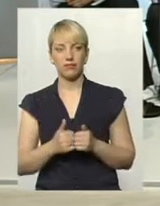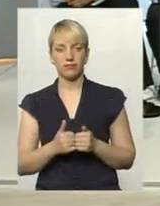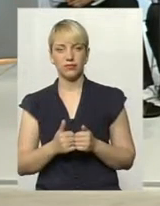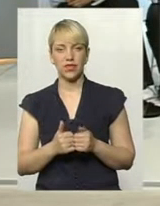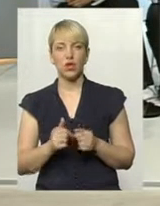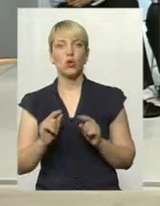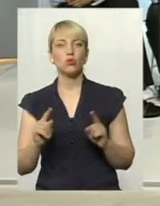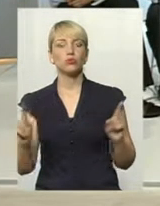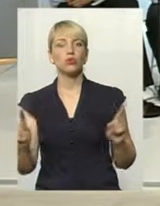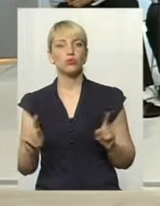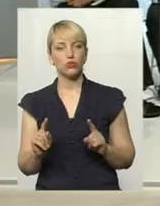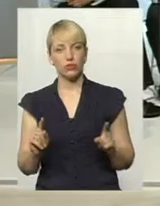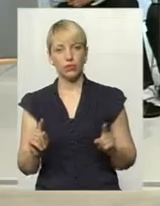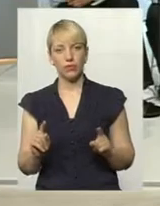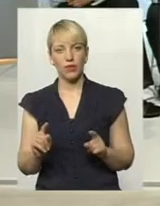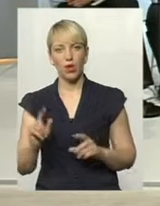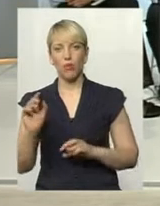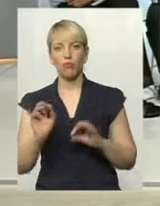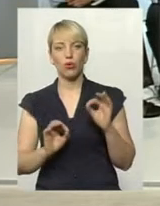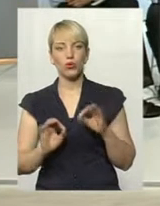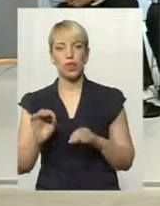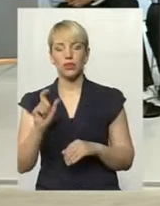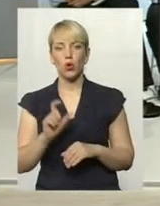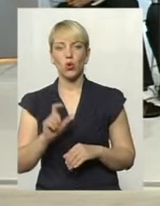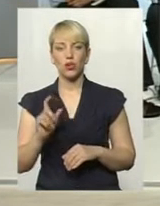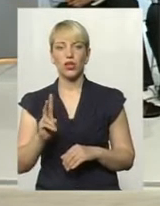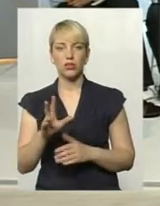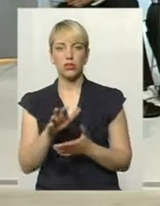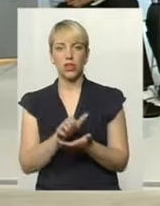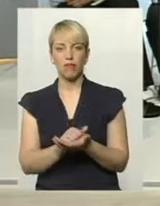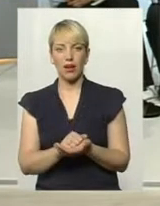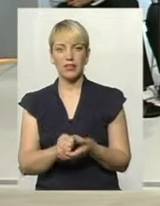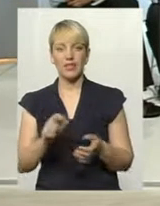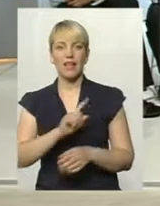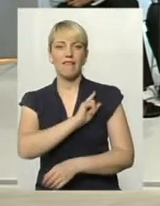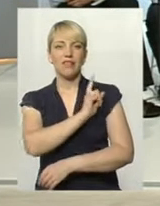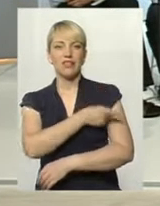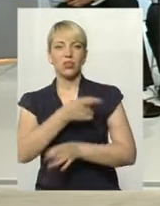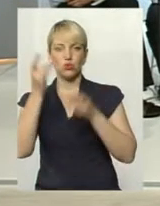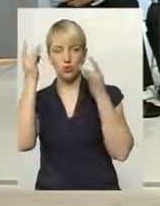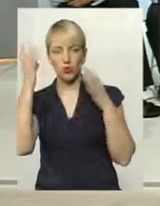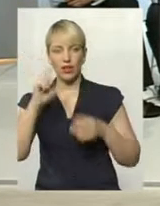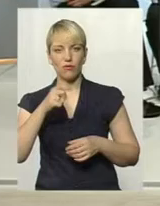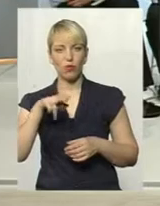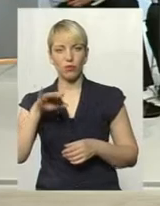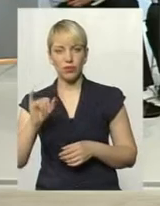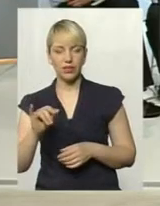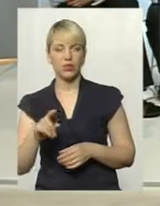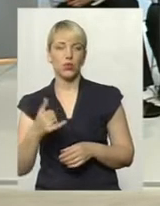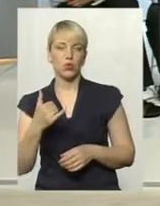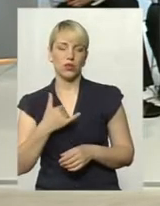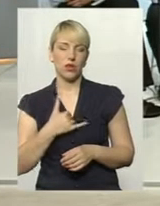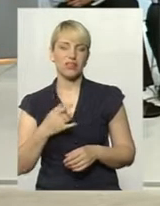Тому що процент людей, які займаються фізичною культурою в Європі і у нас, я думаю, в рази